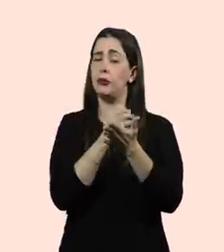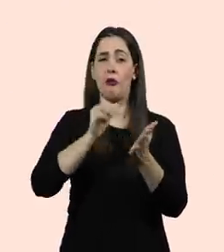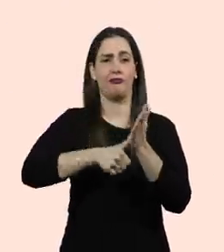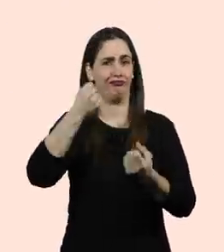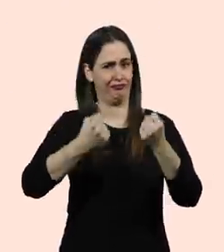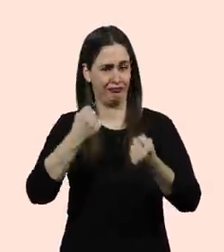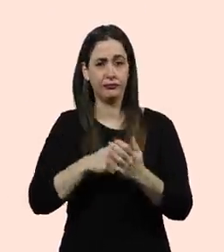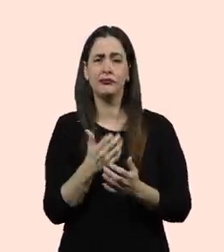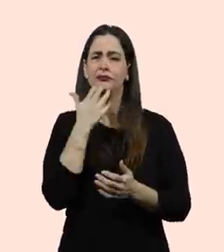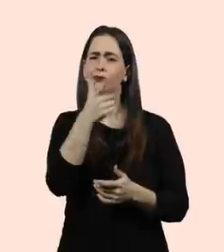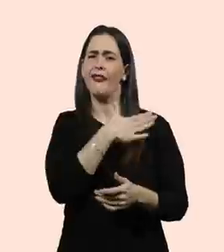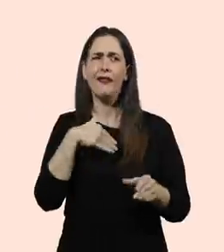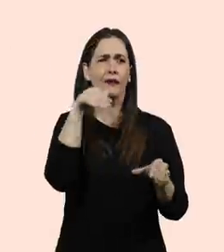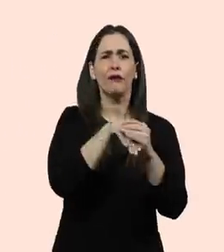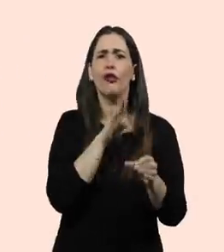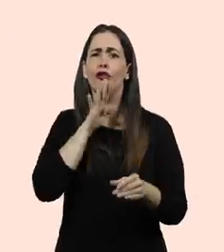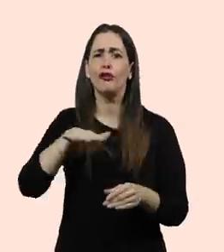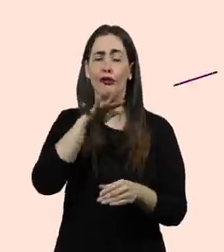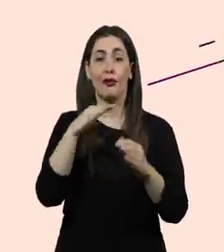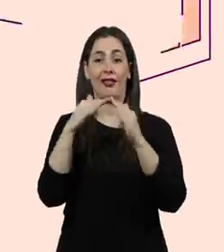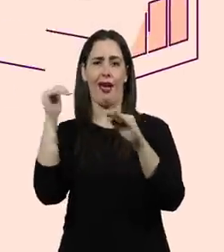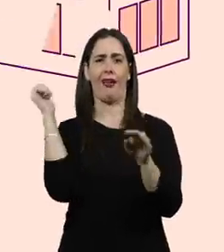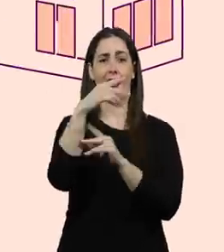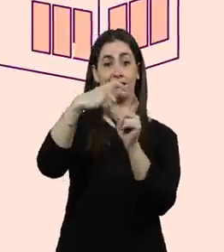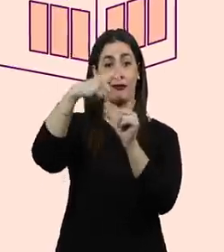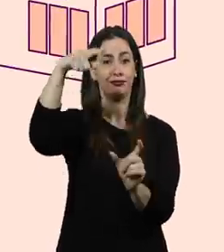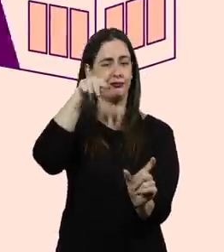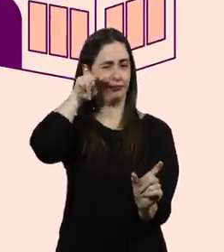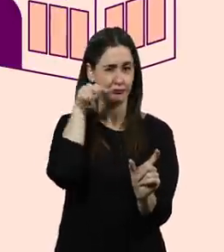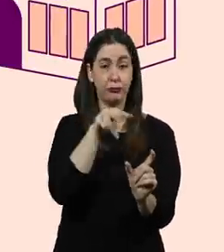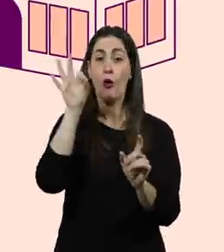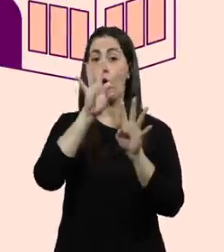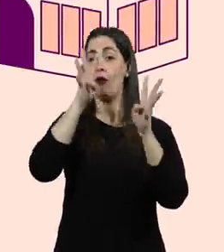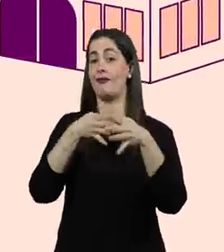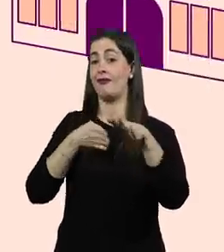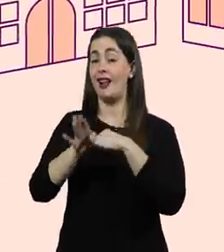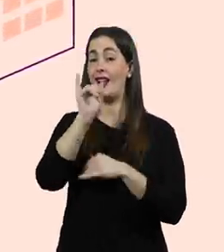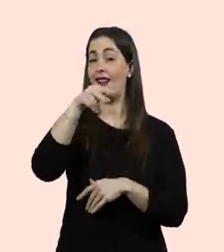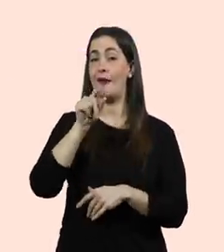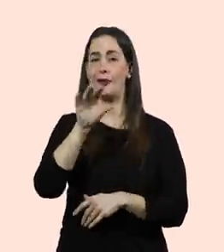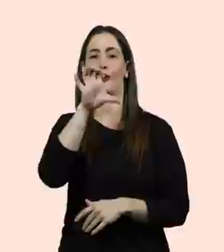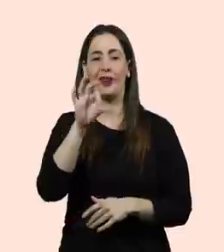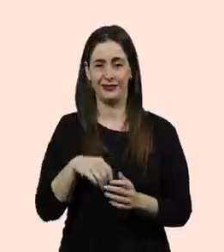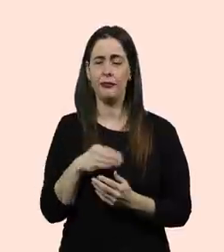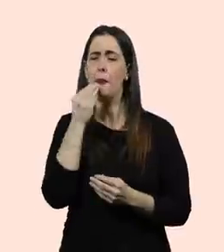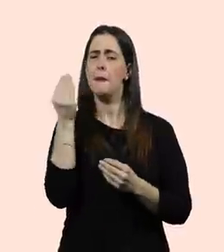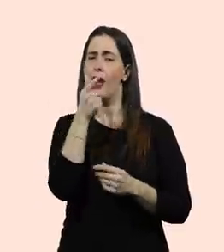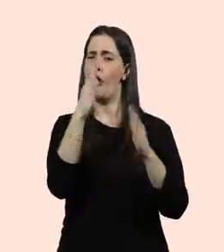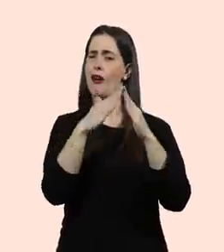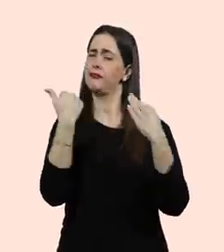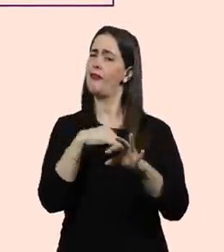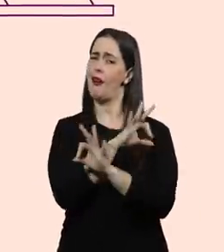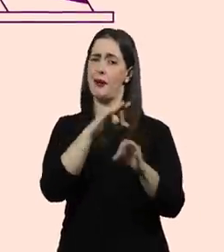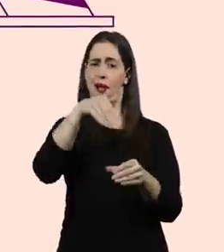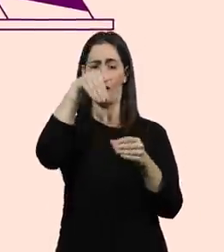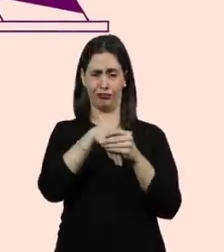Per votar has de portar l'original del teu DNI, passaport o carnet de conduir. Si vols saber on has de votar, consulta la targeta censal que rebràs a casa teva